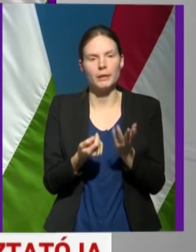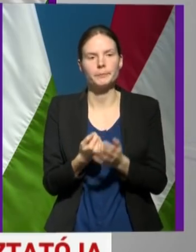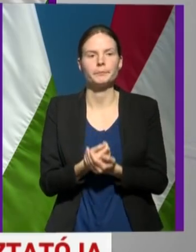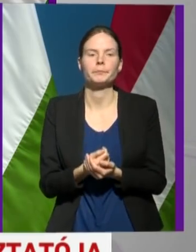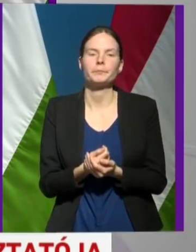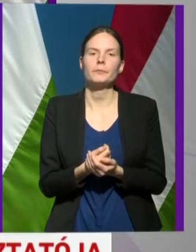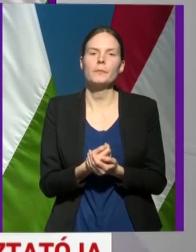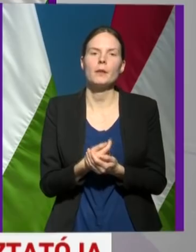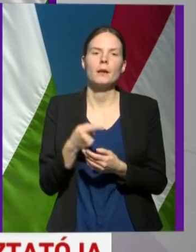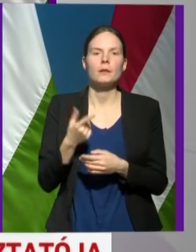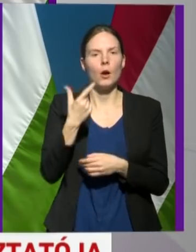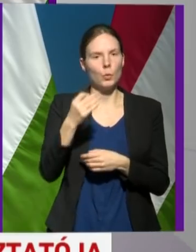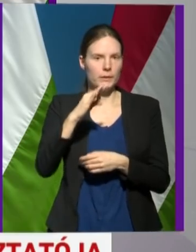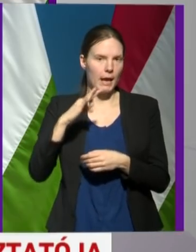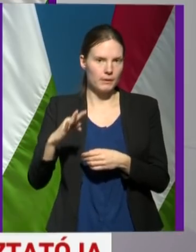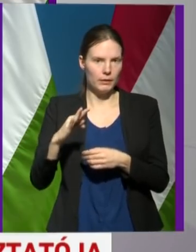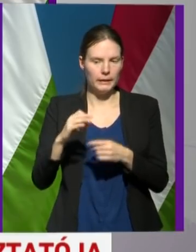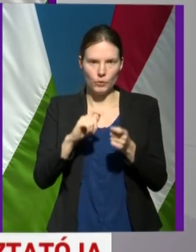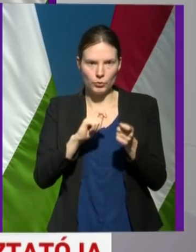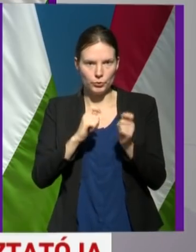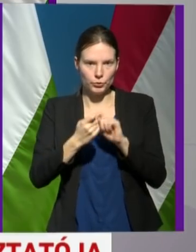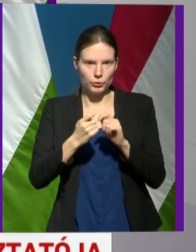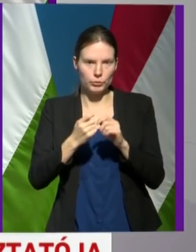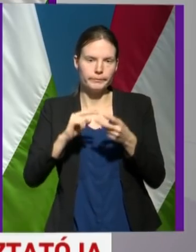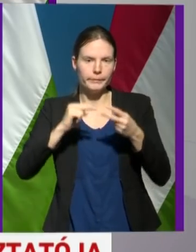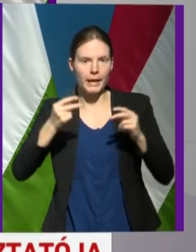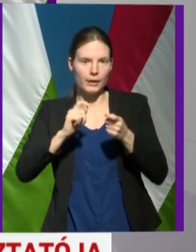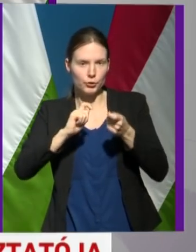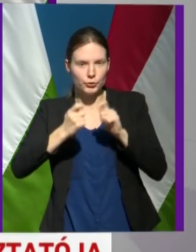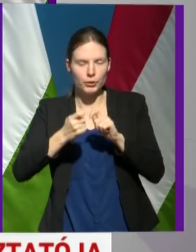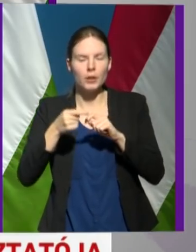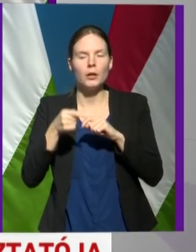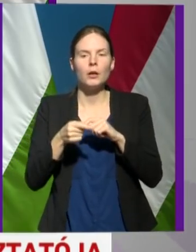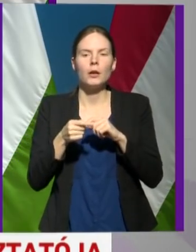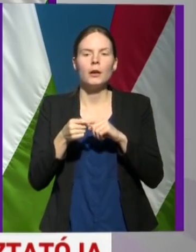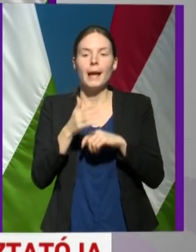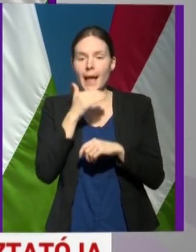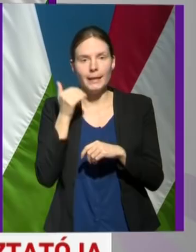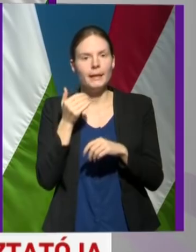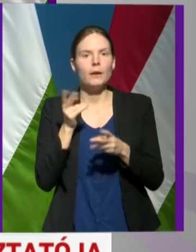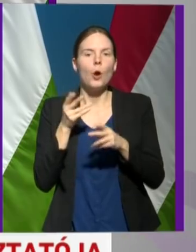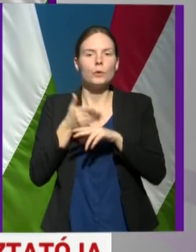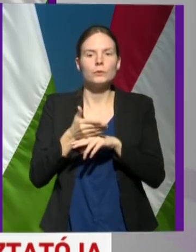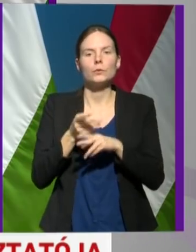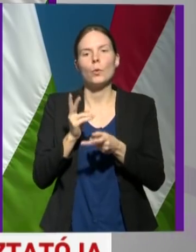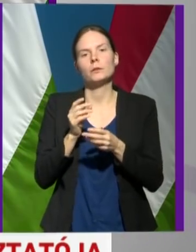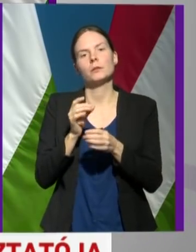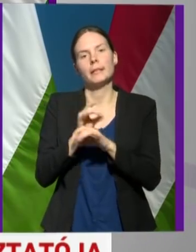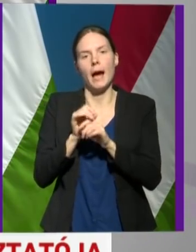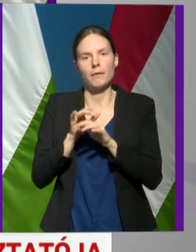-os módosulás elegendő volt ahhoz, hogy ezt a járványt létrehozza.